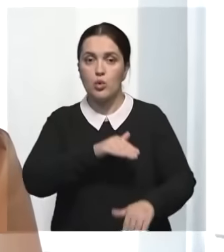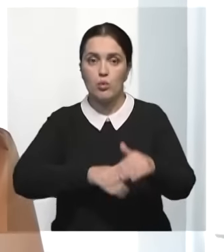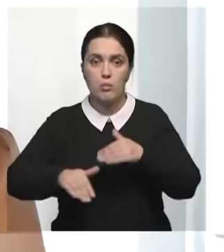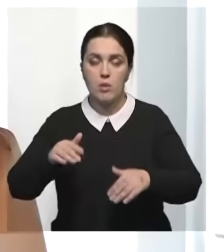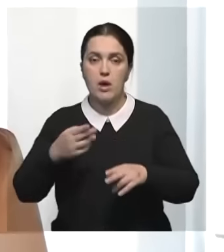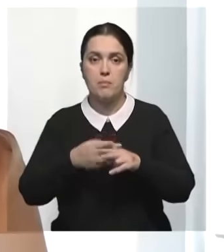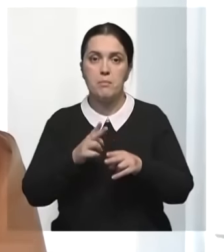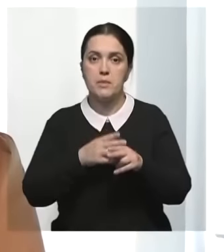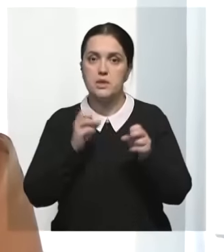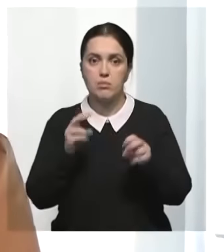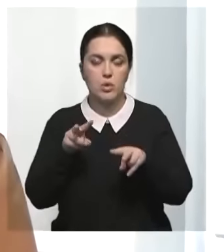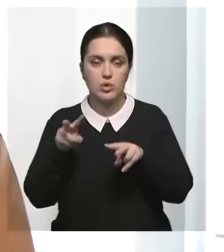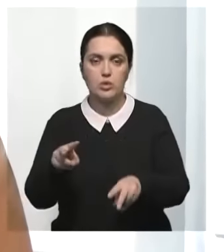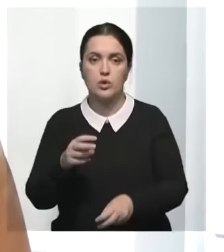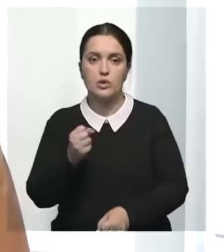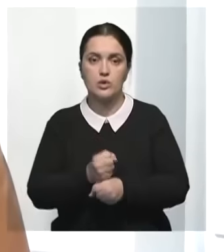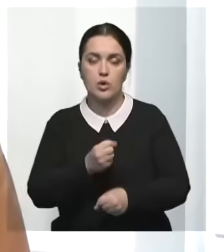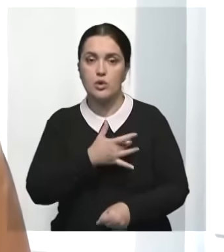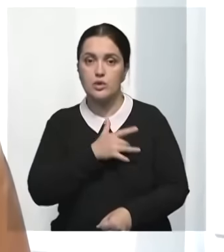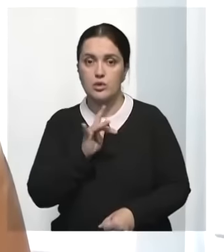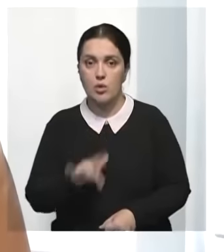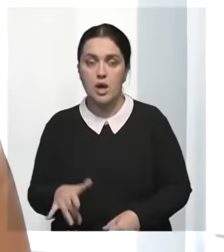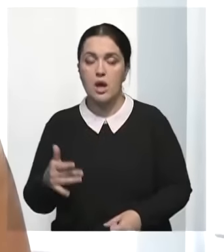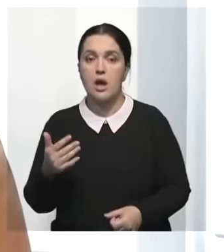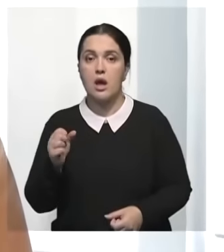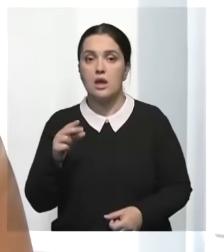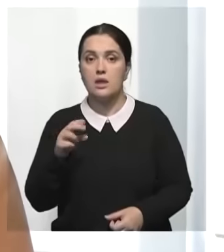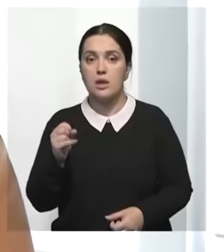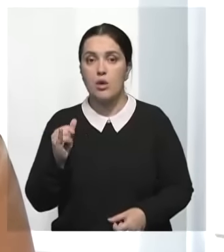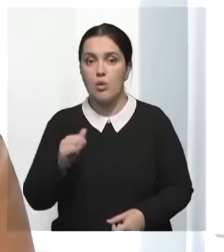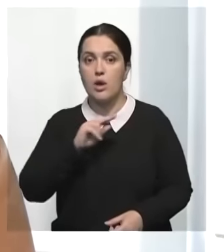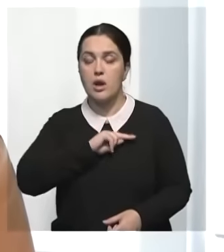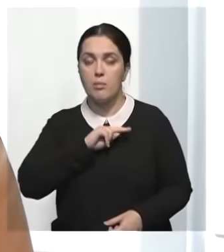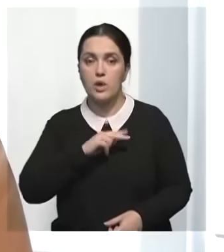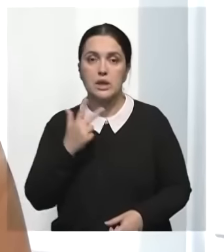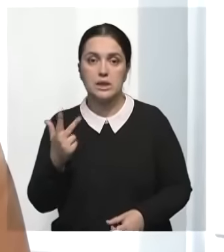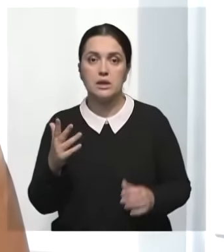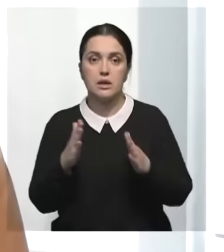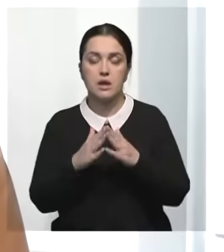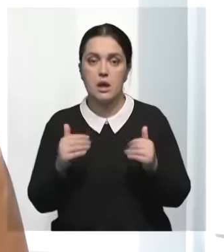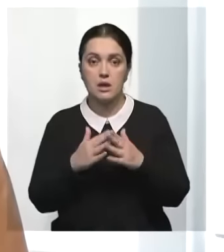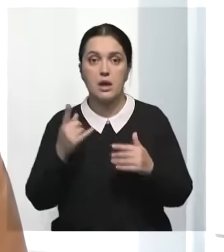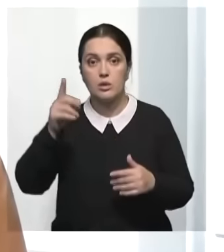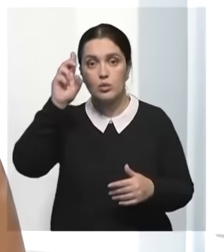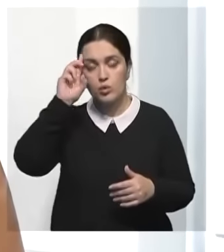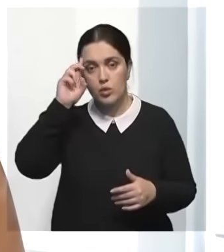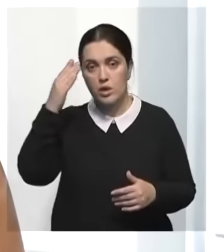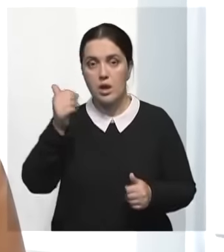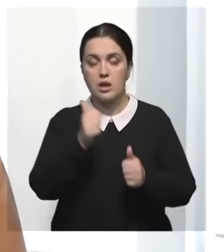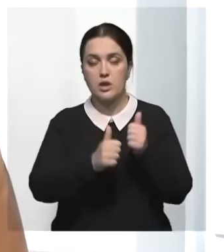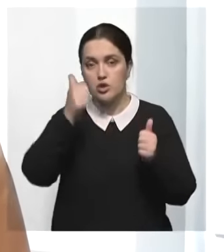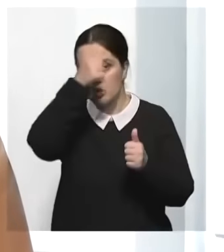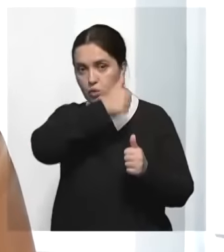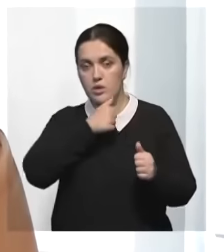детей на строгом контроле. К примеру, на сегодняшний день на побережье в пригороде Актау действуют три лагеря. Один из них государственный. В нем ежегодно